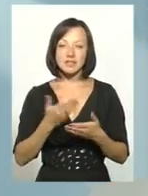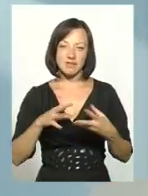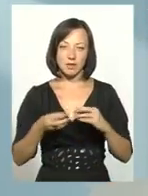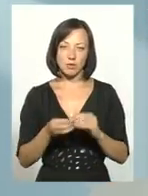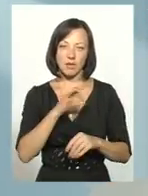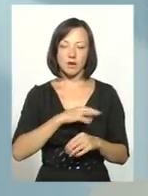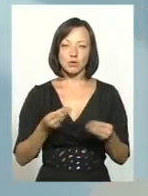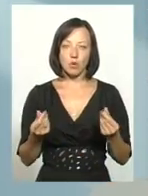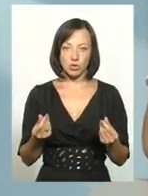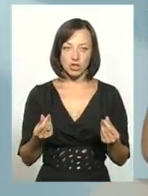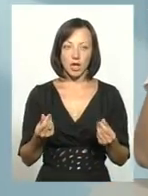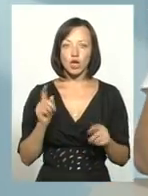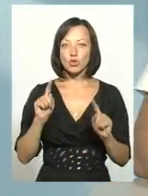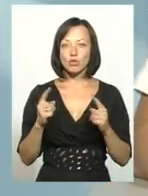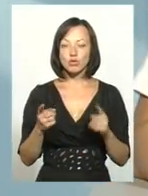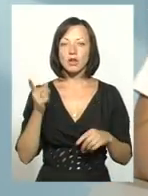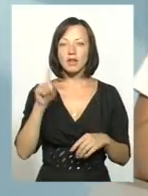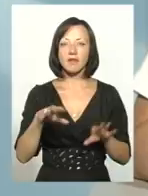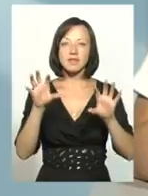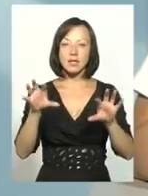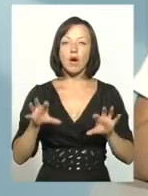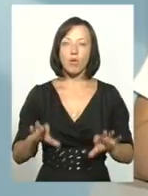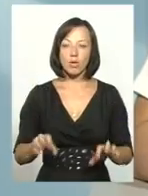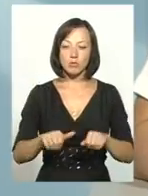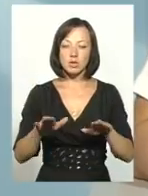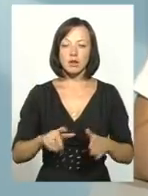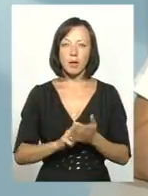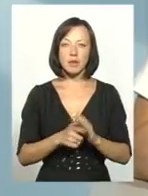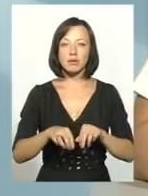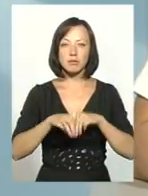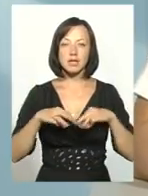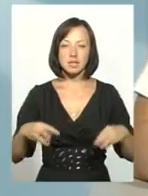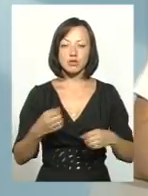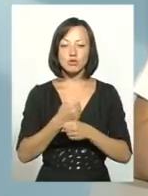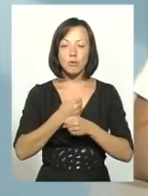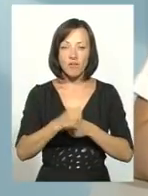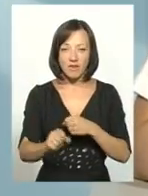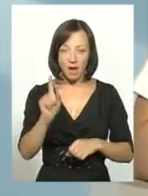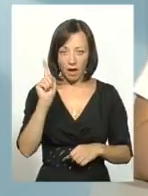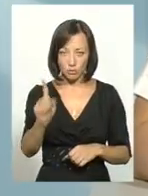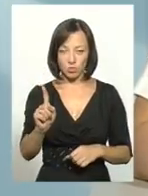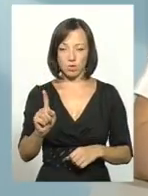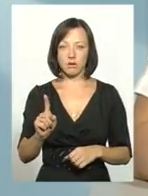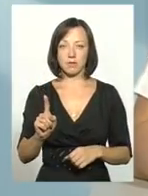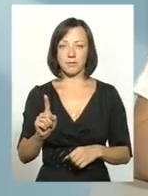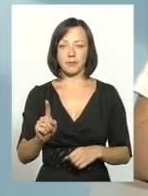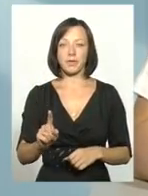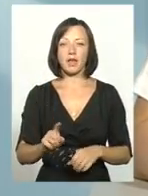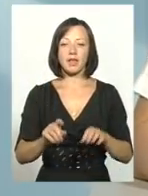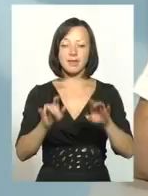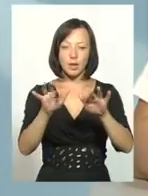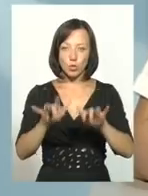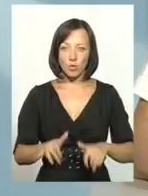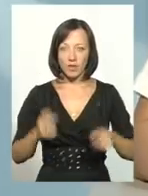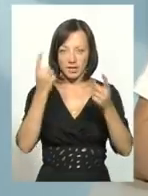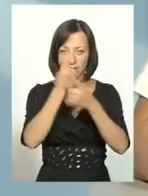використані кошти. Тому що навіть закон, постанова Кабінету міністрів, зобов'язує, я підкреслюю, зобов'язує надрукувати